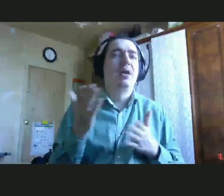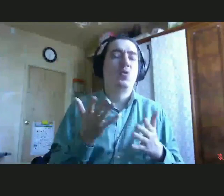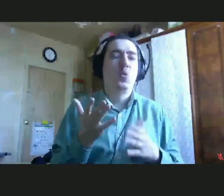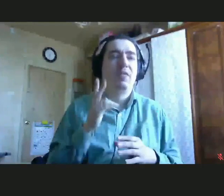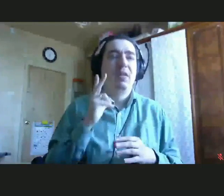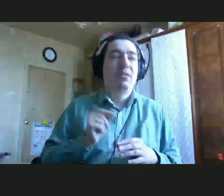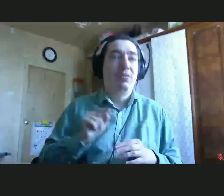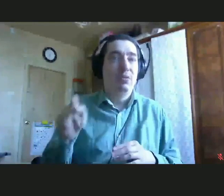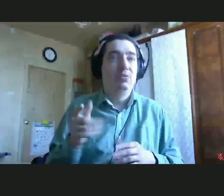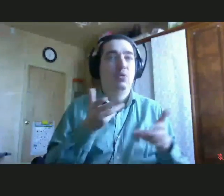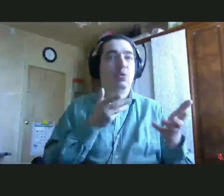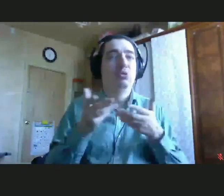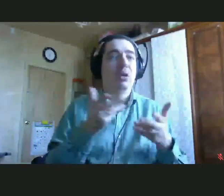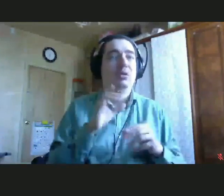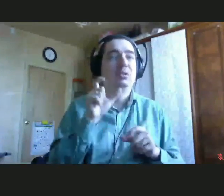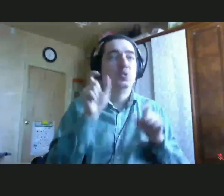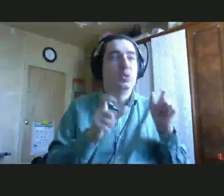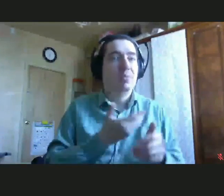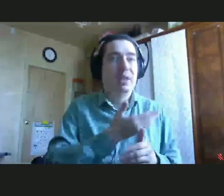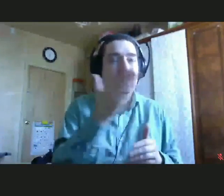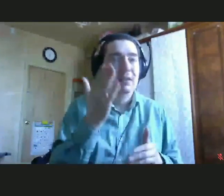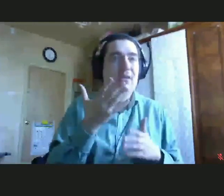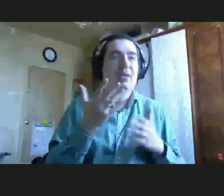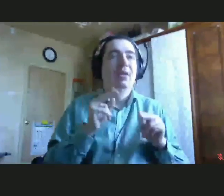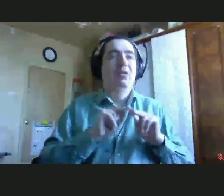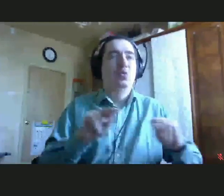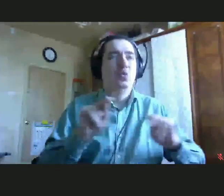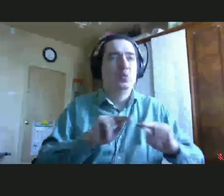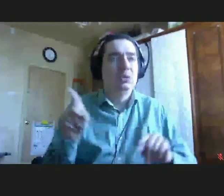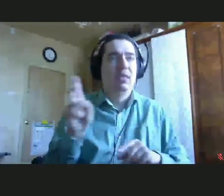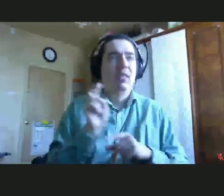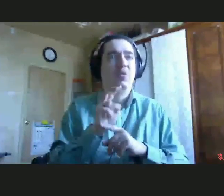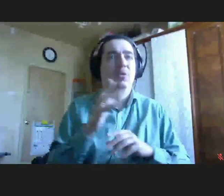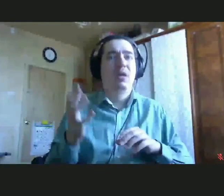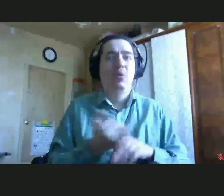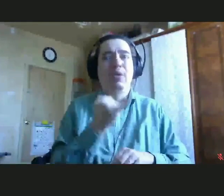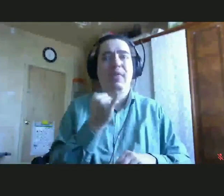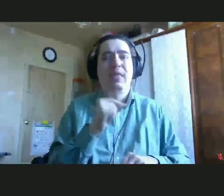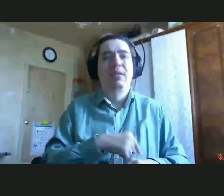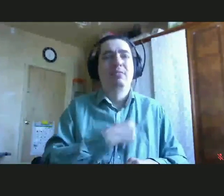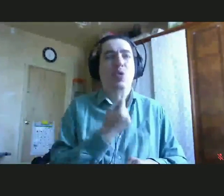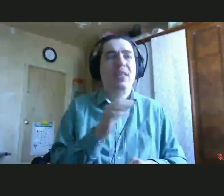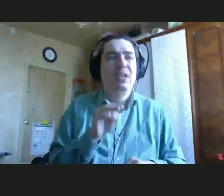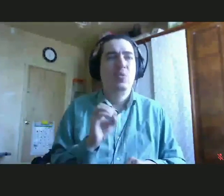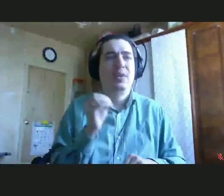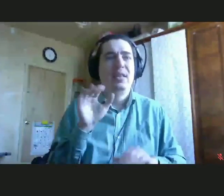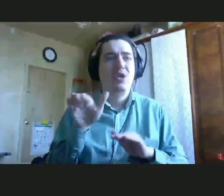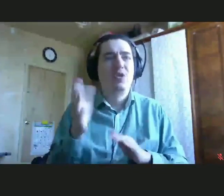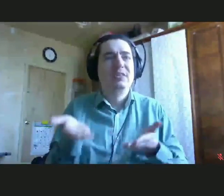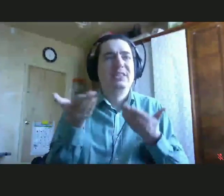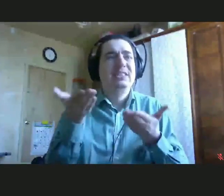курсы, находит ей всевозможные чаты для общения, и мотивирует ее для того, чтобы